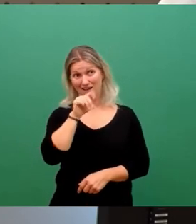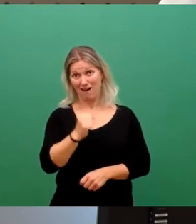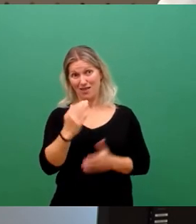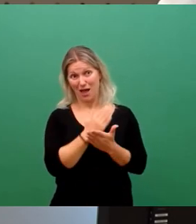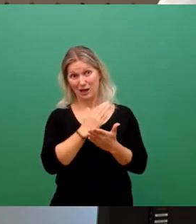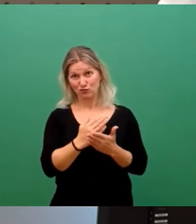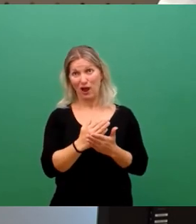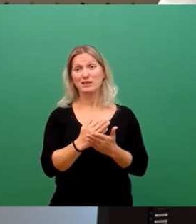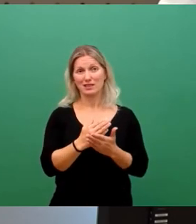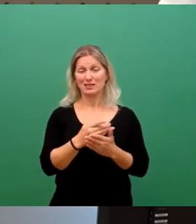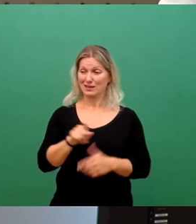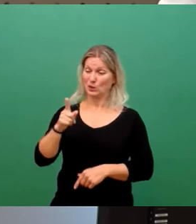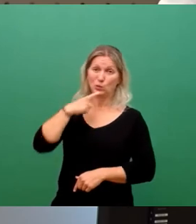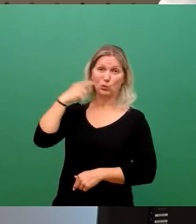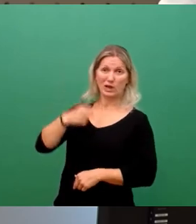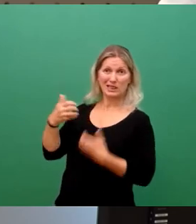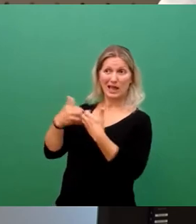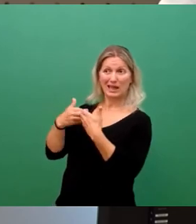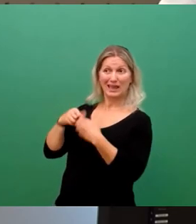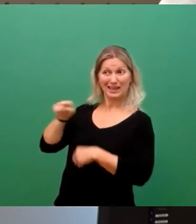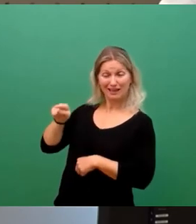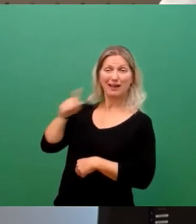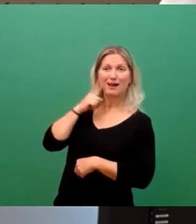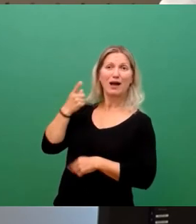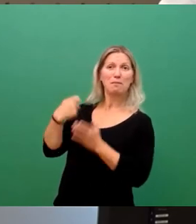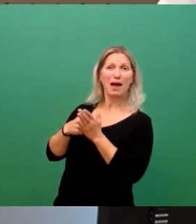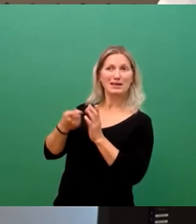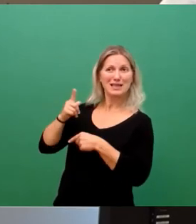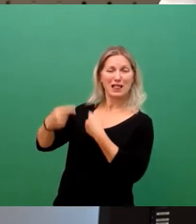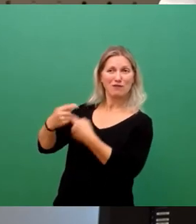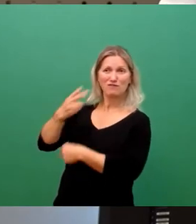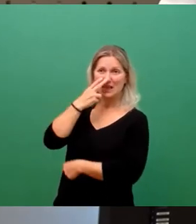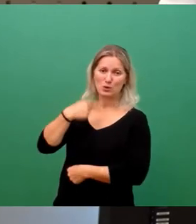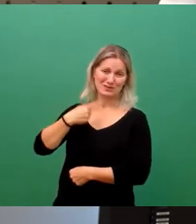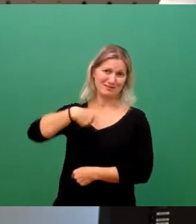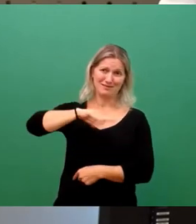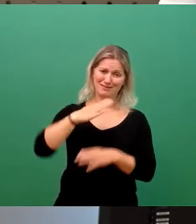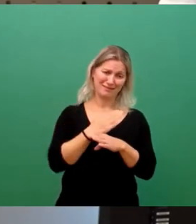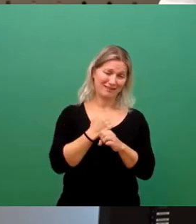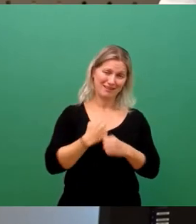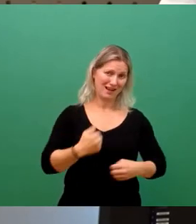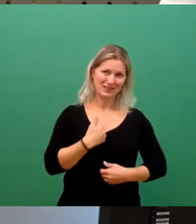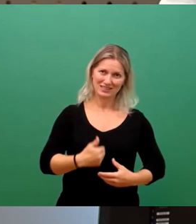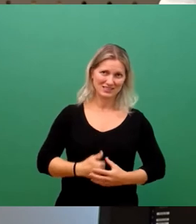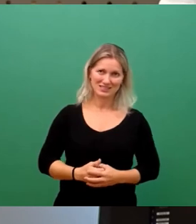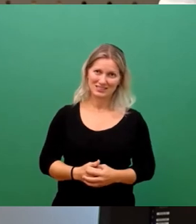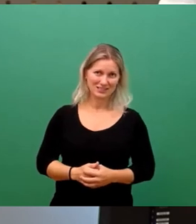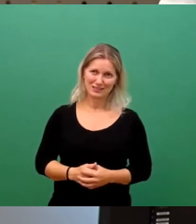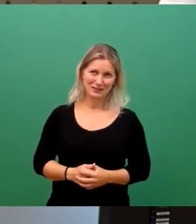Ukraine-Kriegs sich die Energiepreise weiterentwickeln. Das ist aus meiner Sicht aber nicht der Fall. Und dementsprechend,